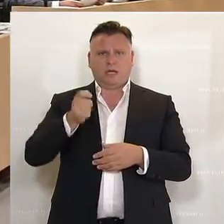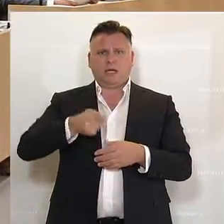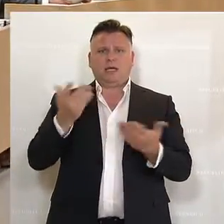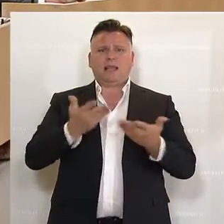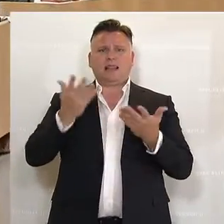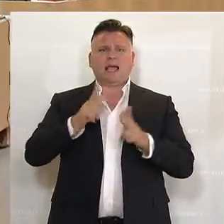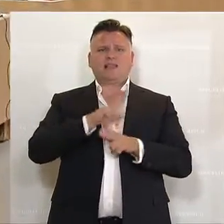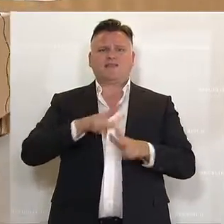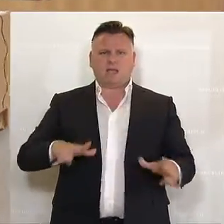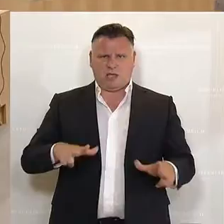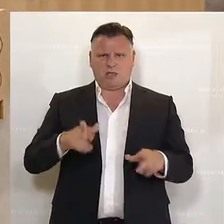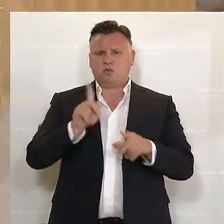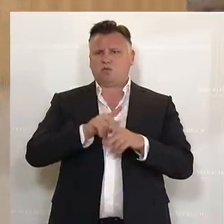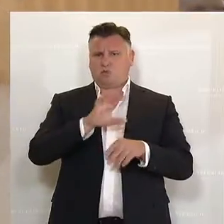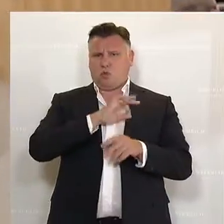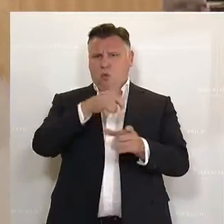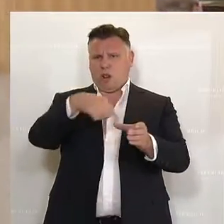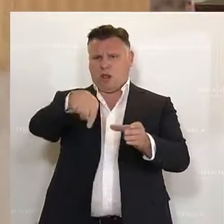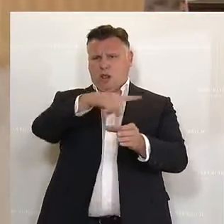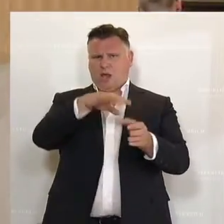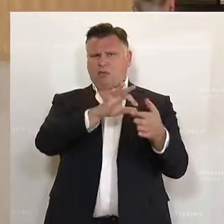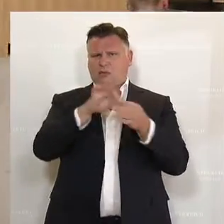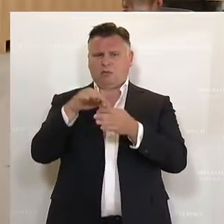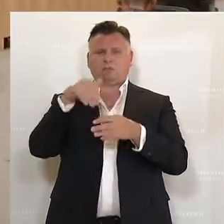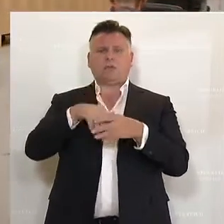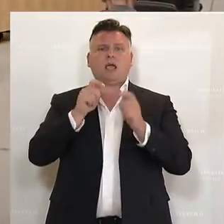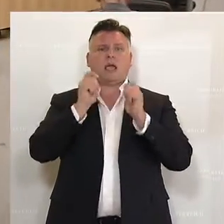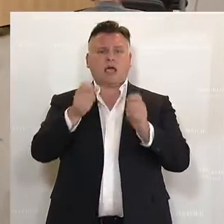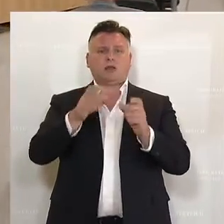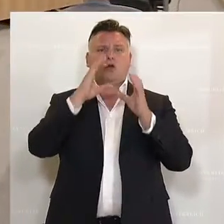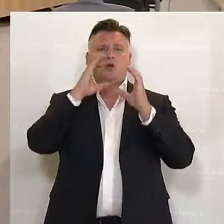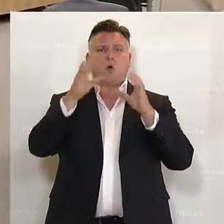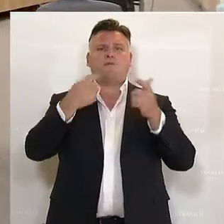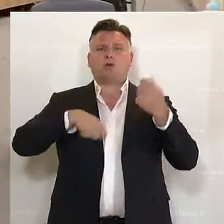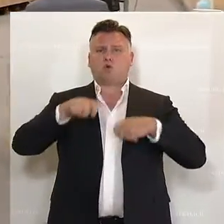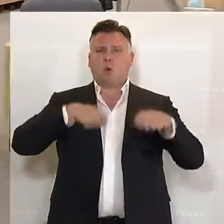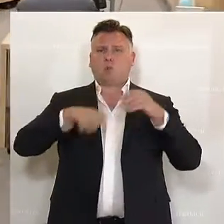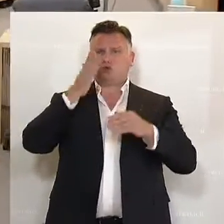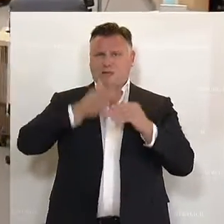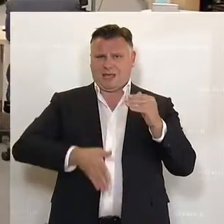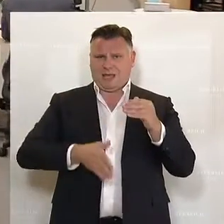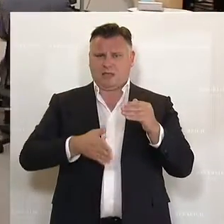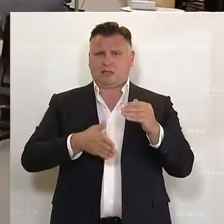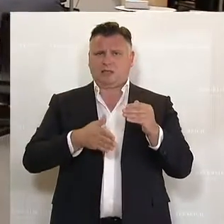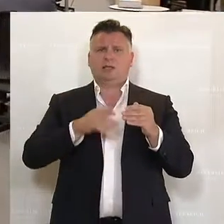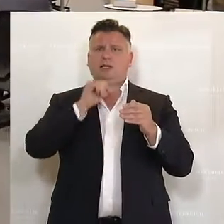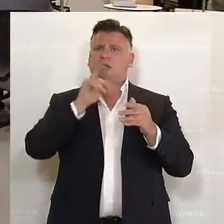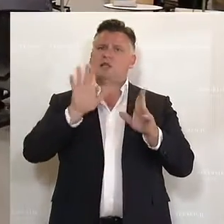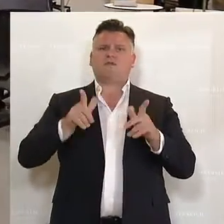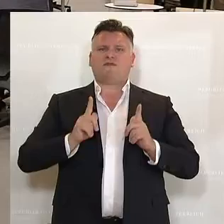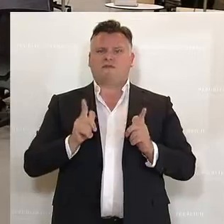Leichtfried, Kolleginnen und Kollegen, betreffend ÖVP-Korruption beenden statt aussitzen